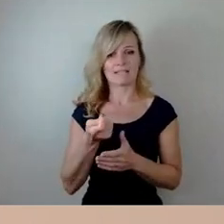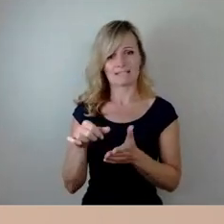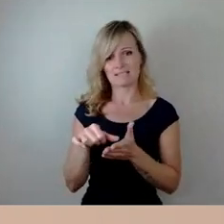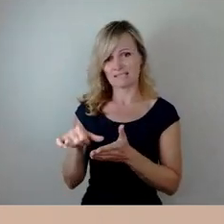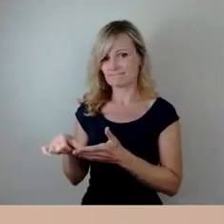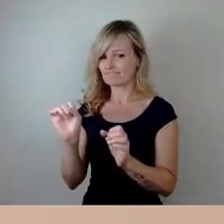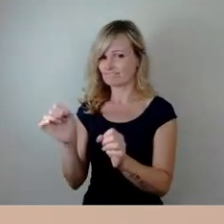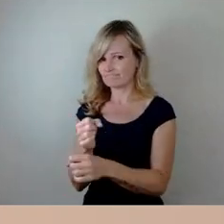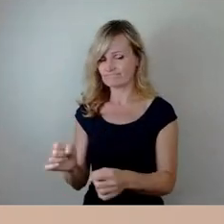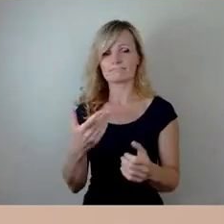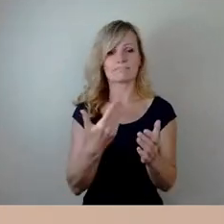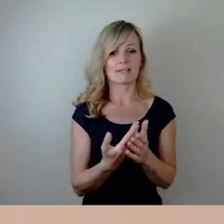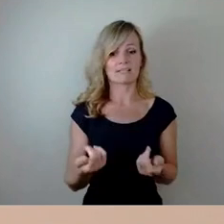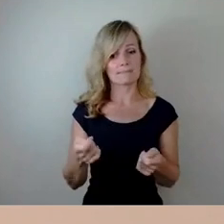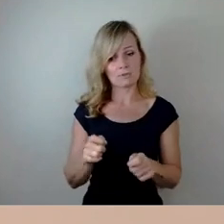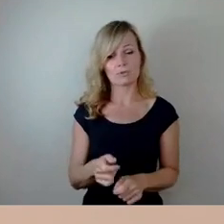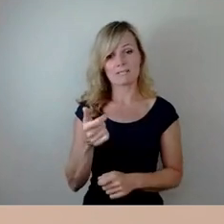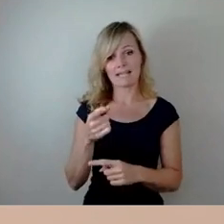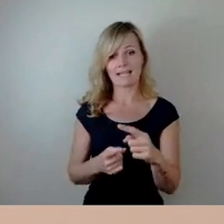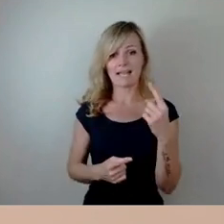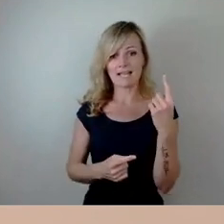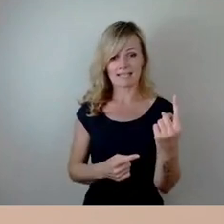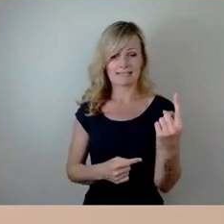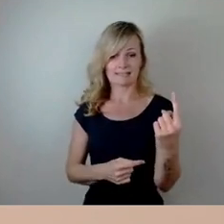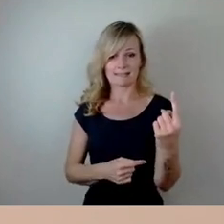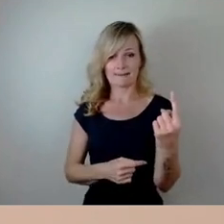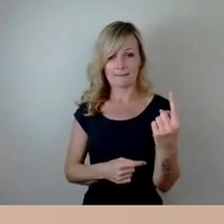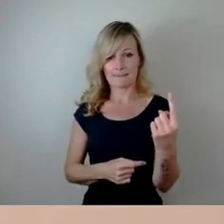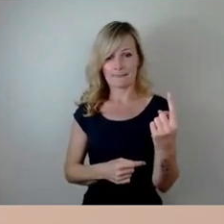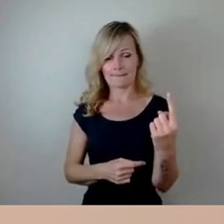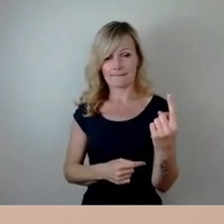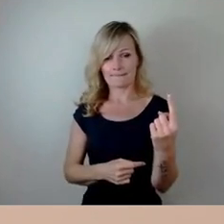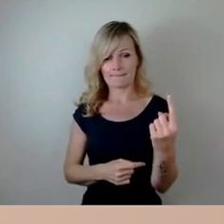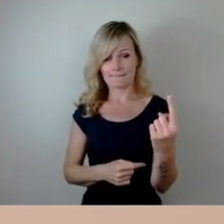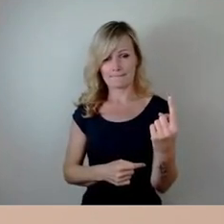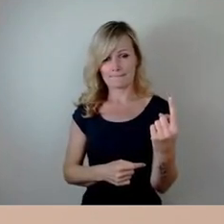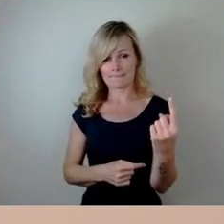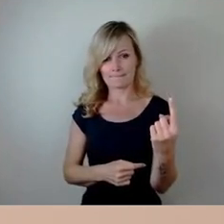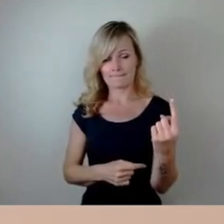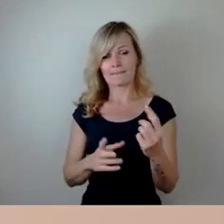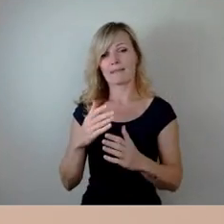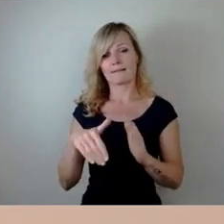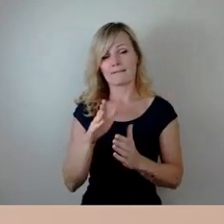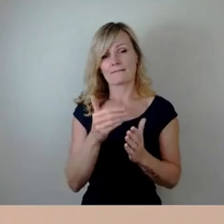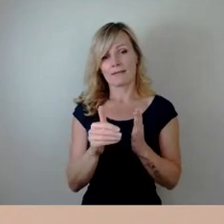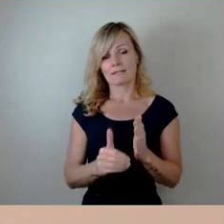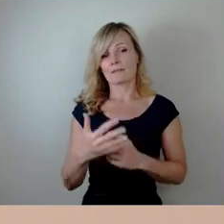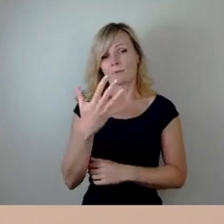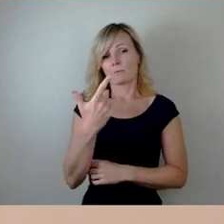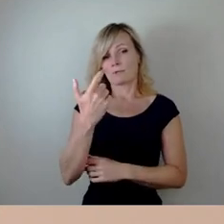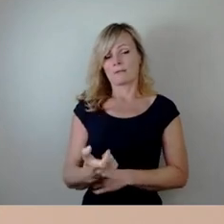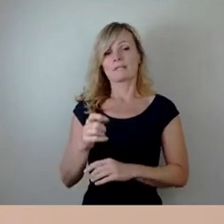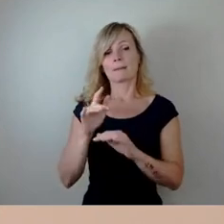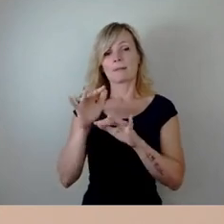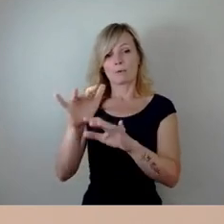beschließen wir heute einen Teil 1. Sie werden noch weitere 25 Millionen mehr Bedarfe,